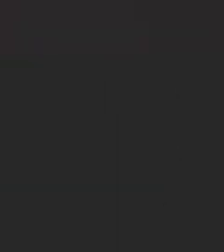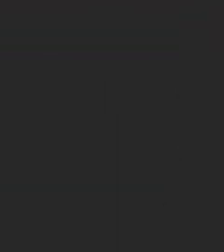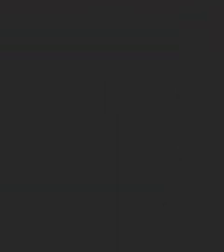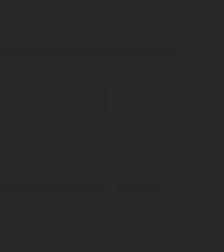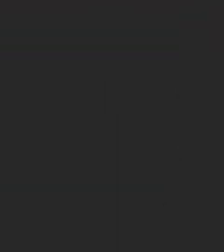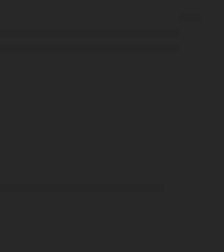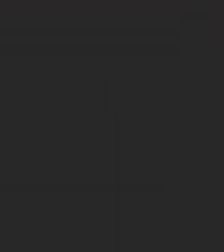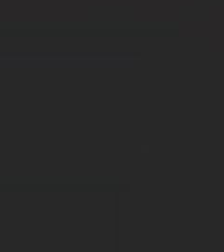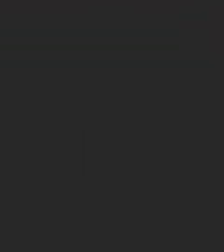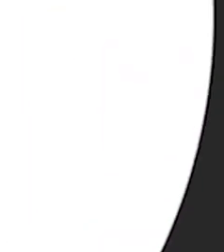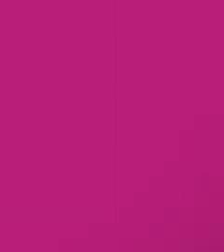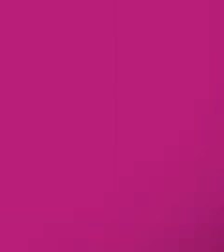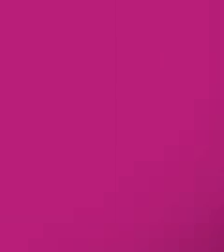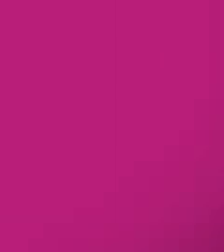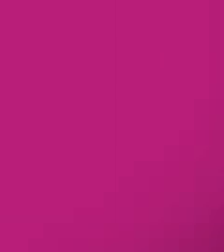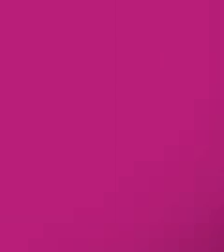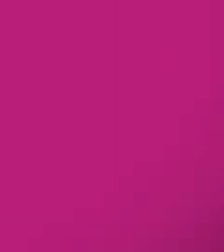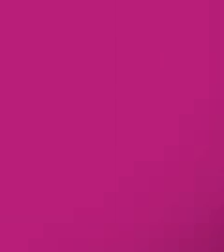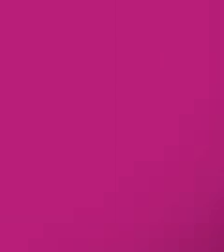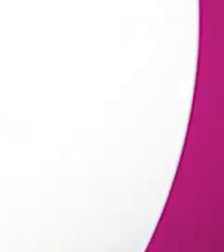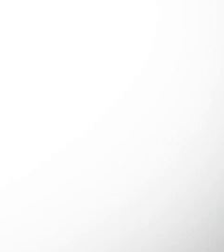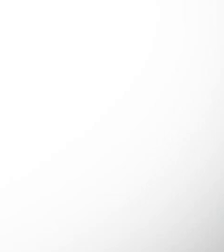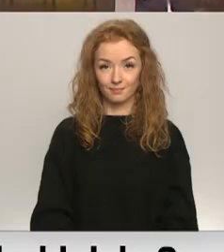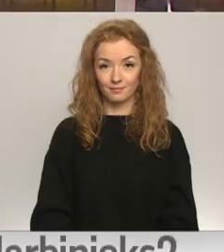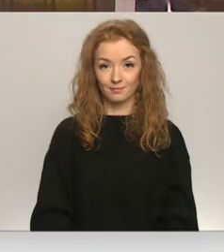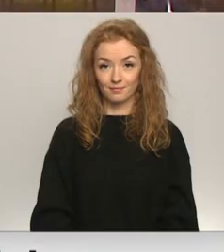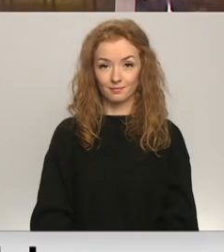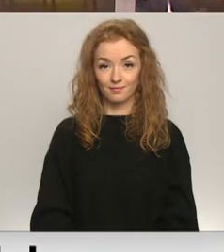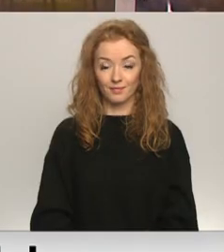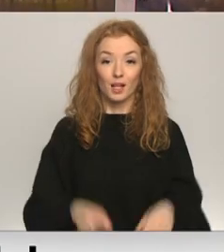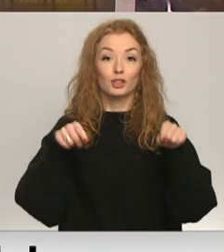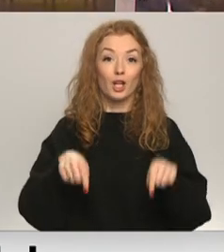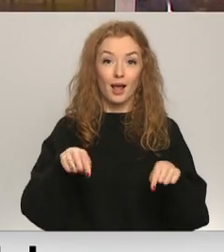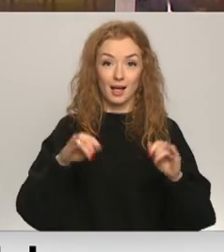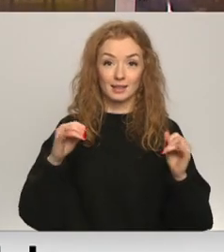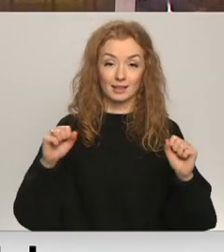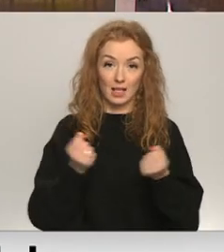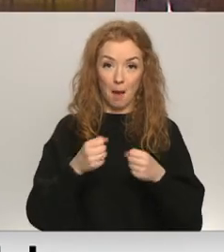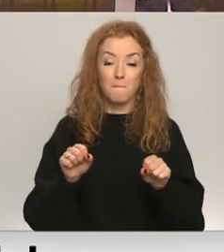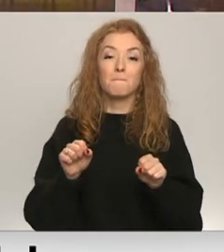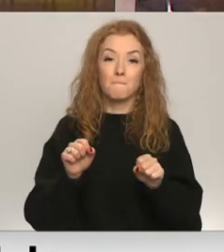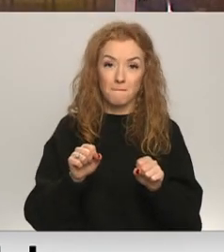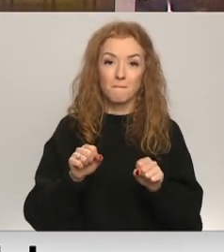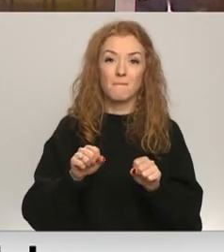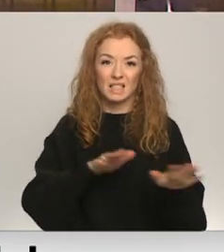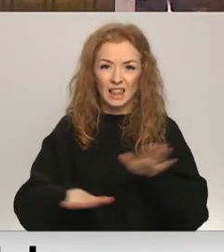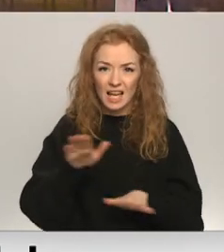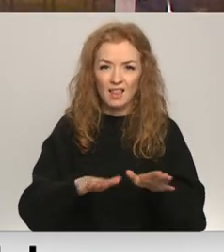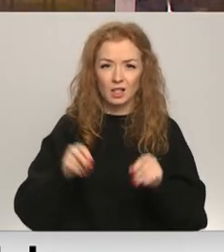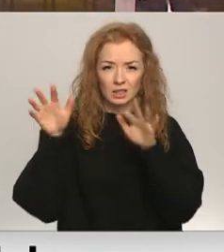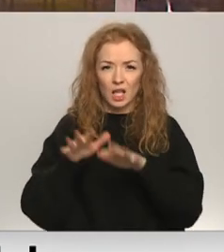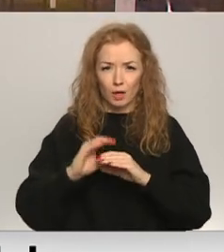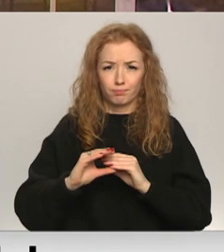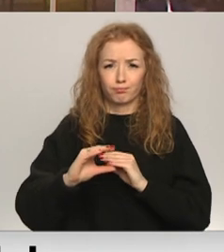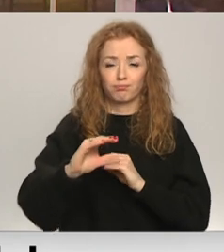Re, visi ēters ir te! Šajā ziemā pāpiesnīgušu un slidenu ietvi gājas